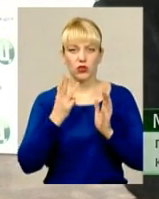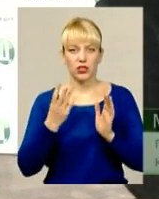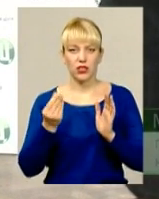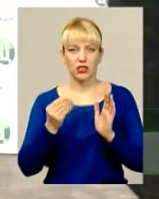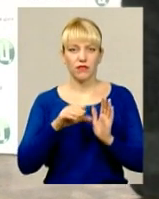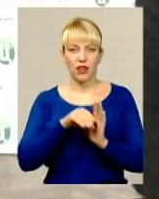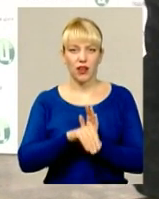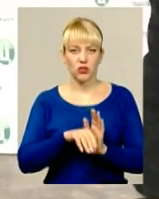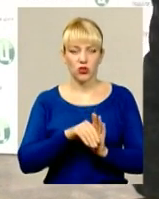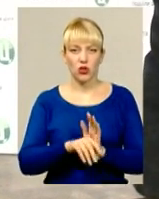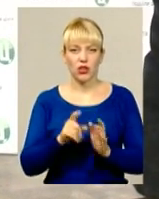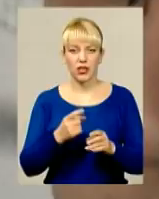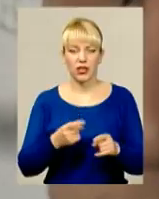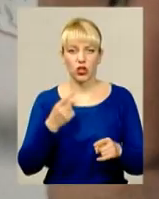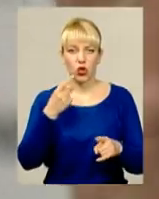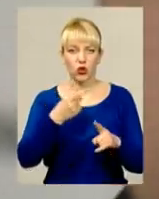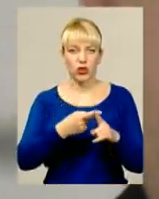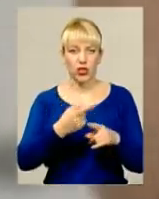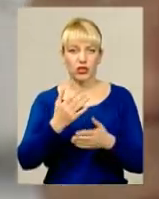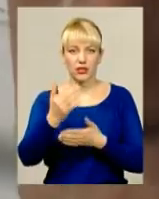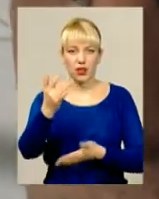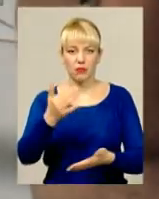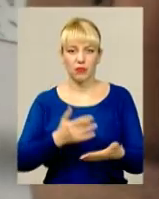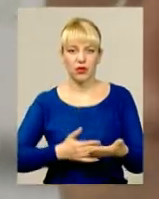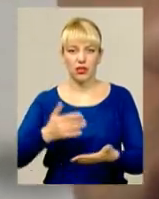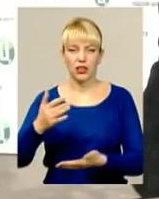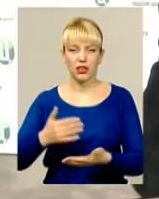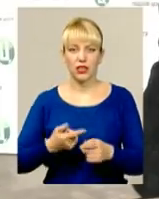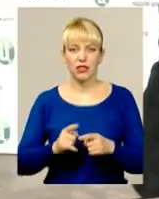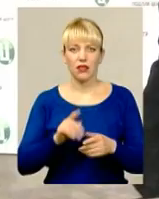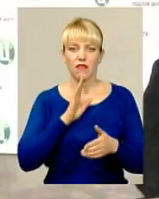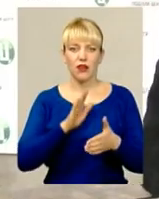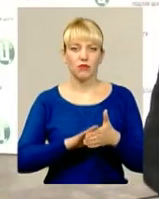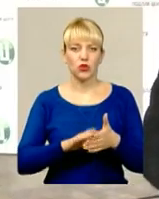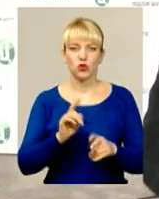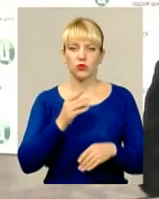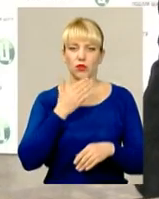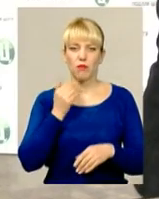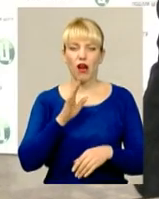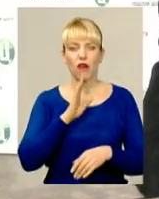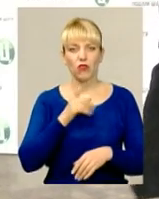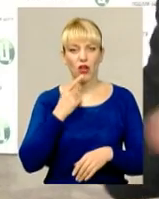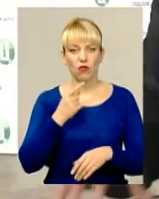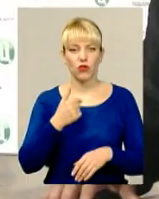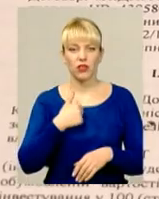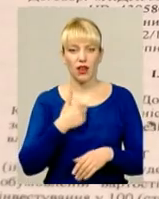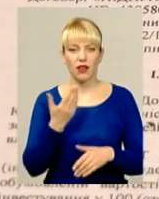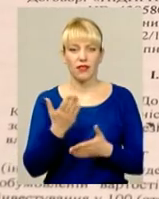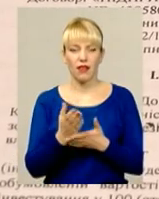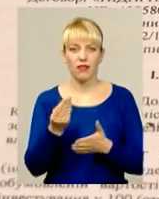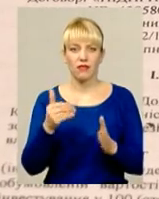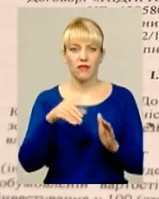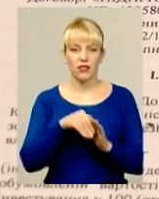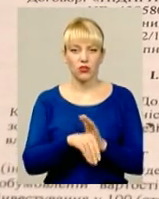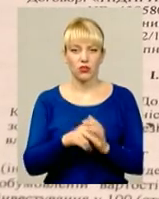додаток йде перелік інвесторів. Пані Войталюк в даних списках не має чомусь. Хоча вона, як стверджувала, інвестор з 5-го року. От є